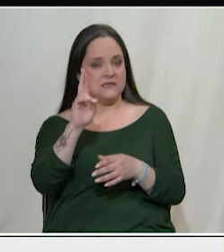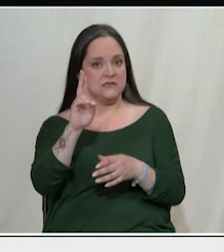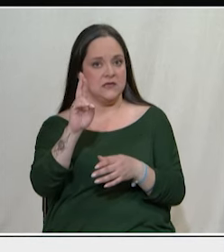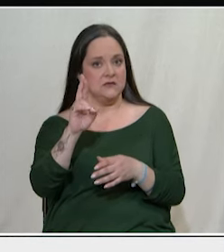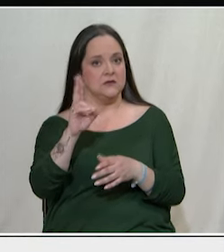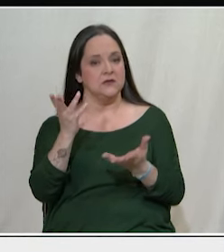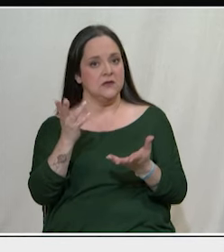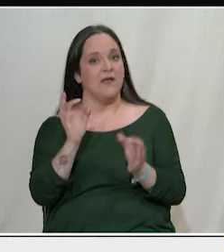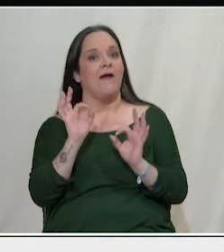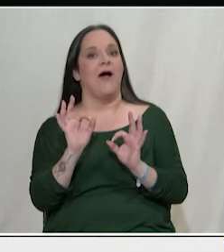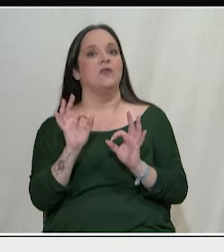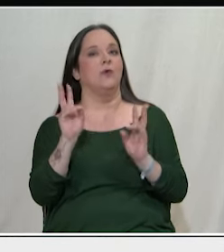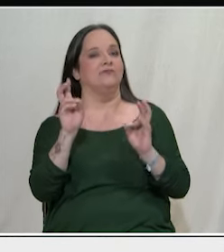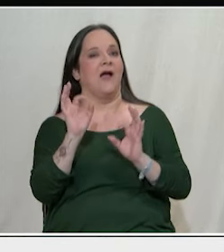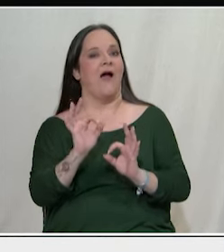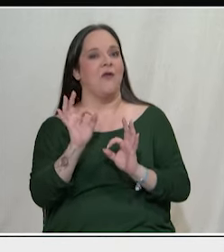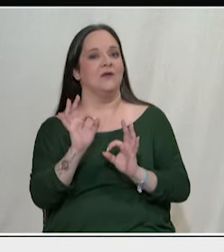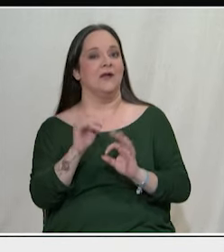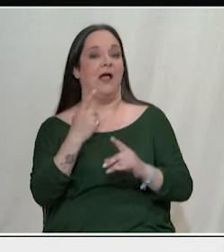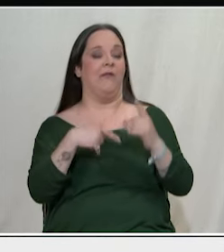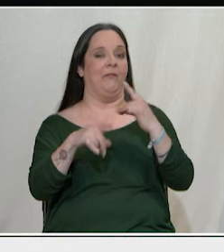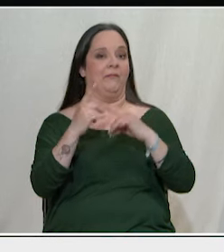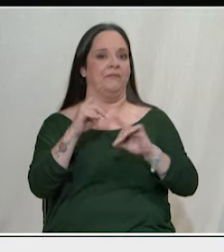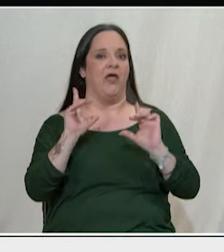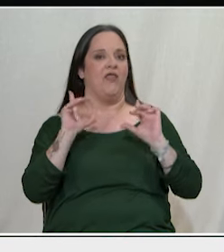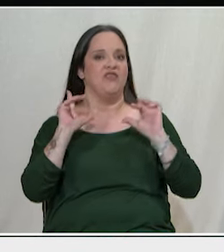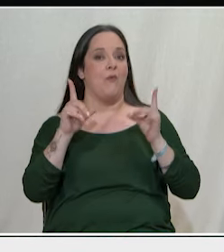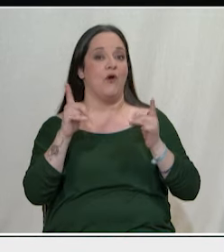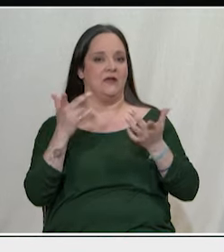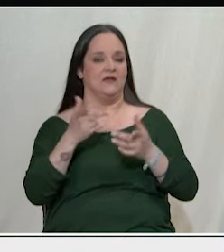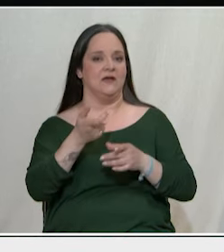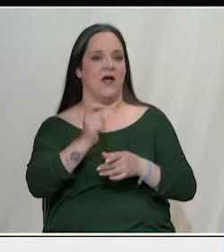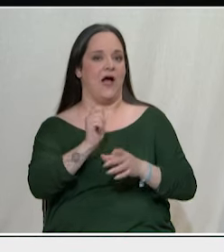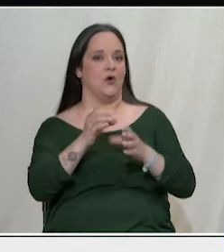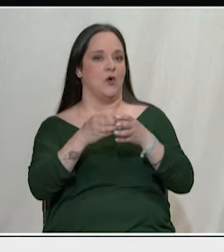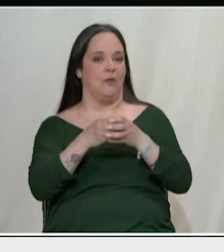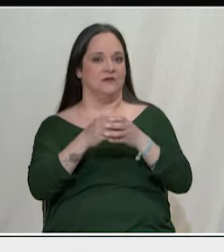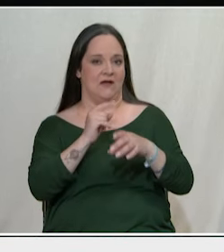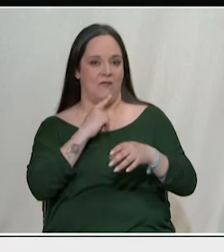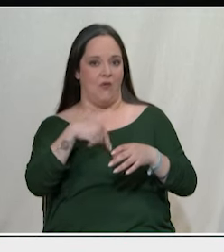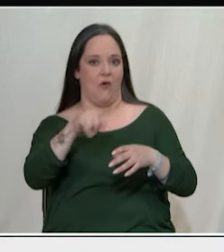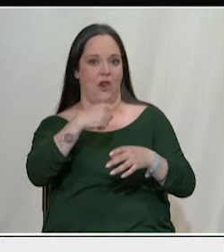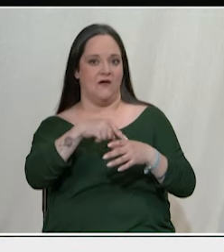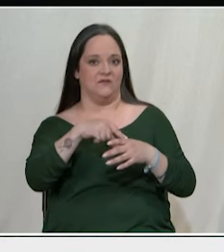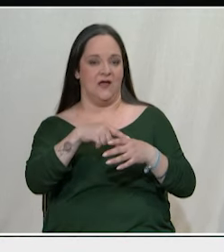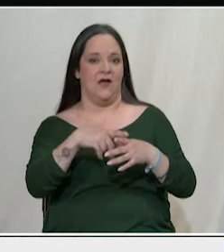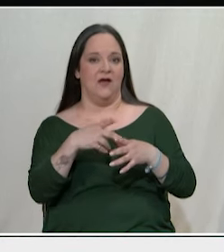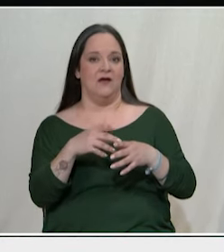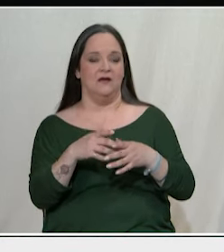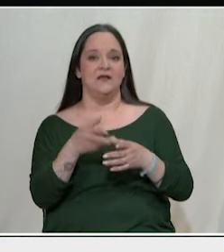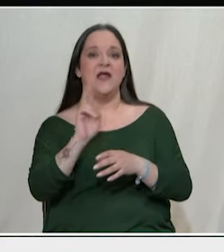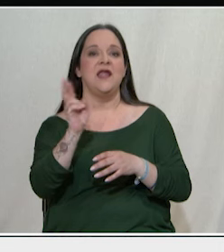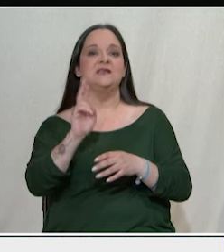τα κανονικά και ξαναλέω δήθεν δημοκρατικά αστικά κόμματα τα οποία χρησιμοποιούν σαν πολυεργαλείο το